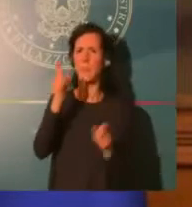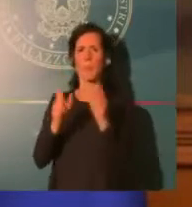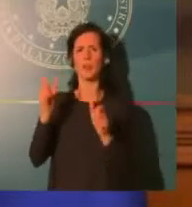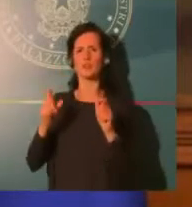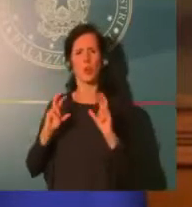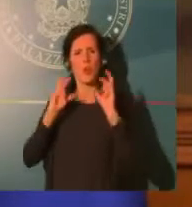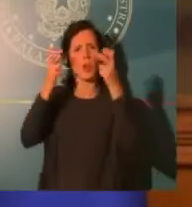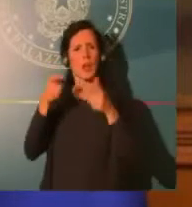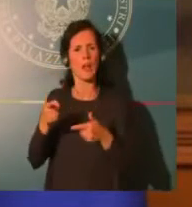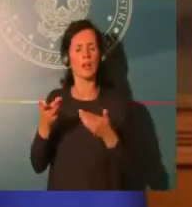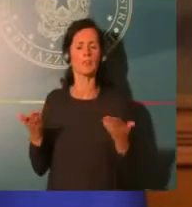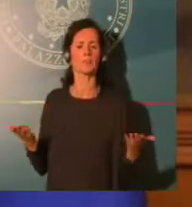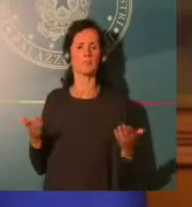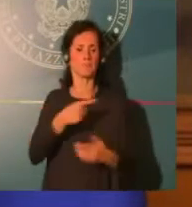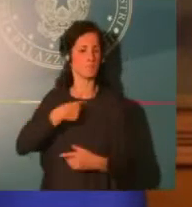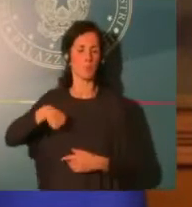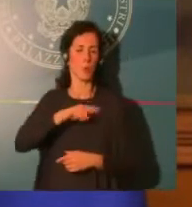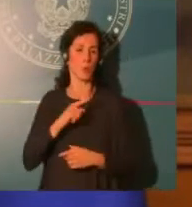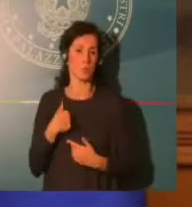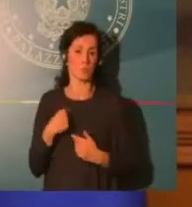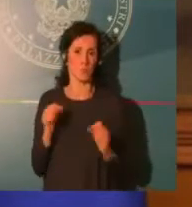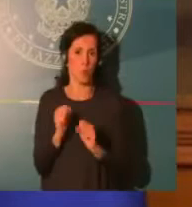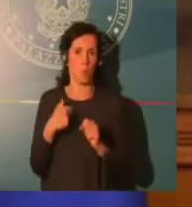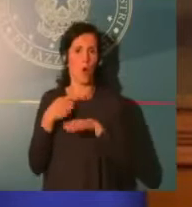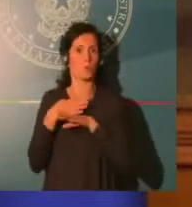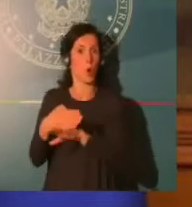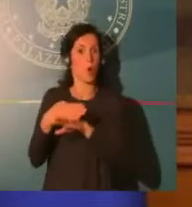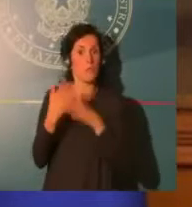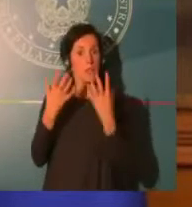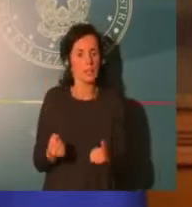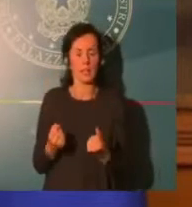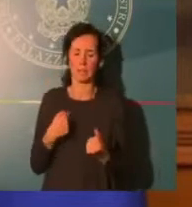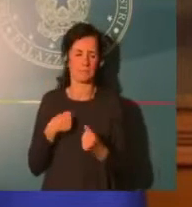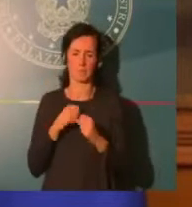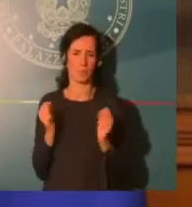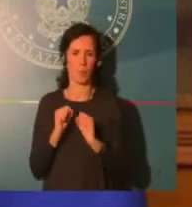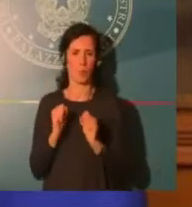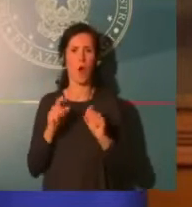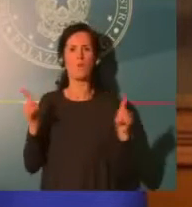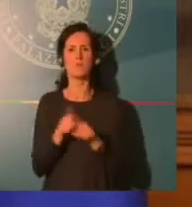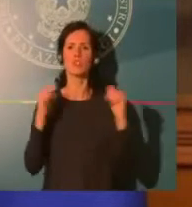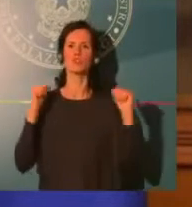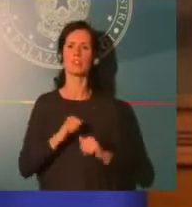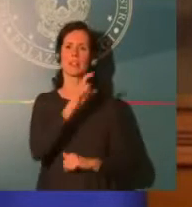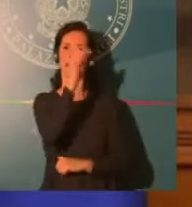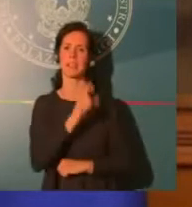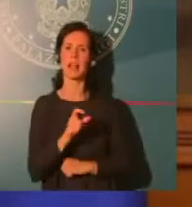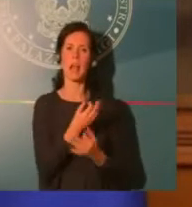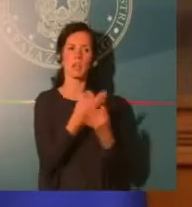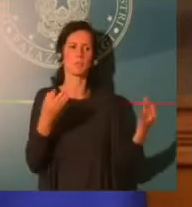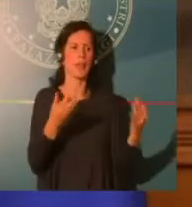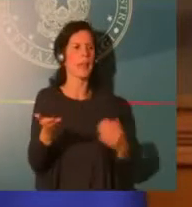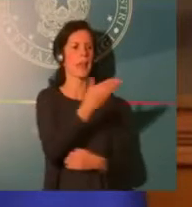non possano condividerle. Anche tutte le persone che in questo momento stanno soffrendo, che sono per strada, chiaramente non hanno nessun